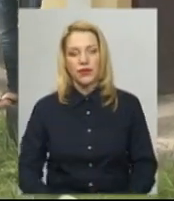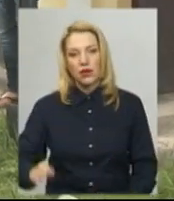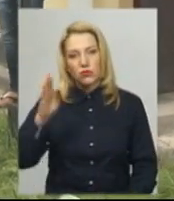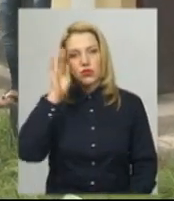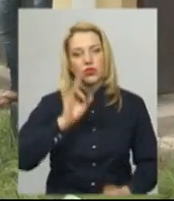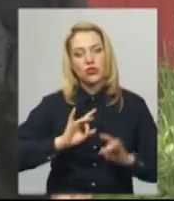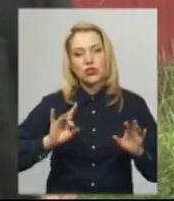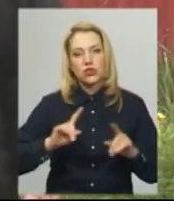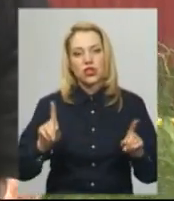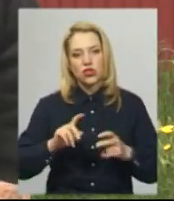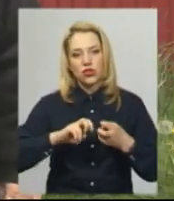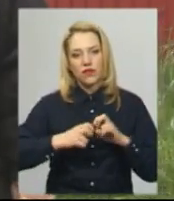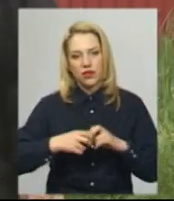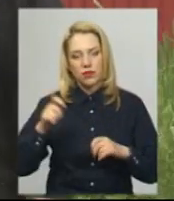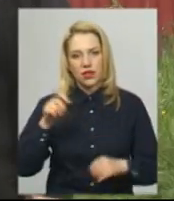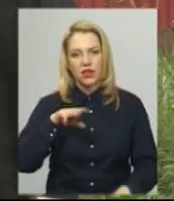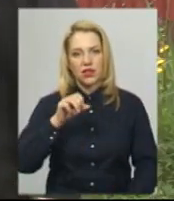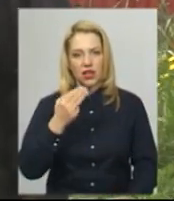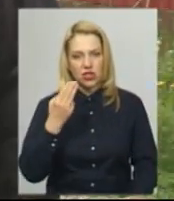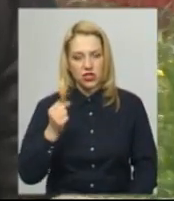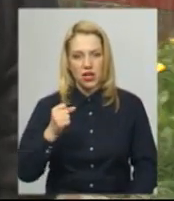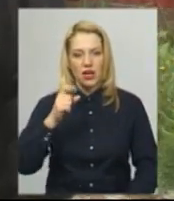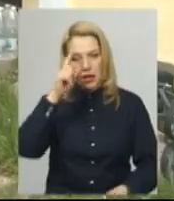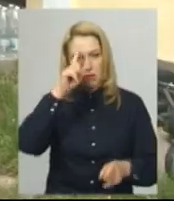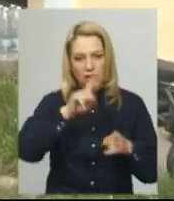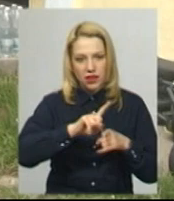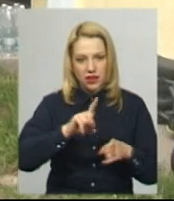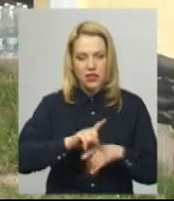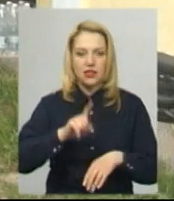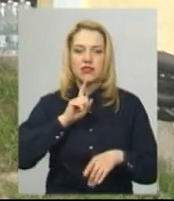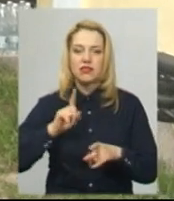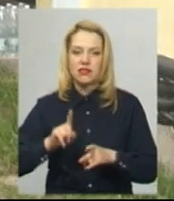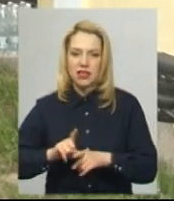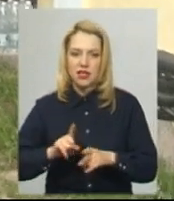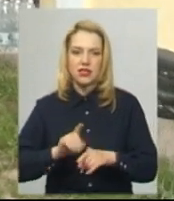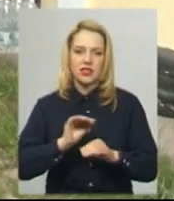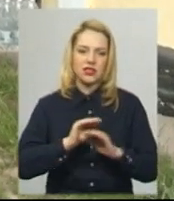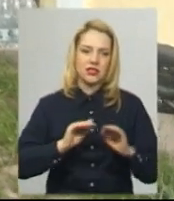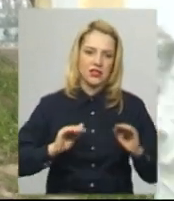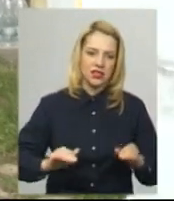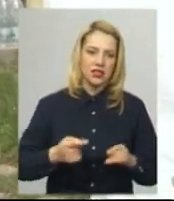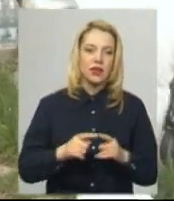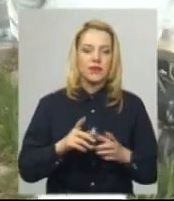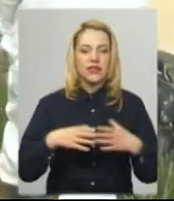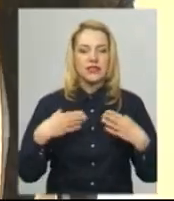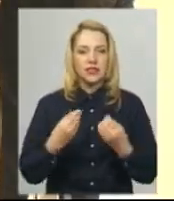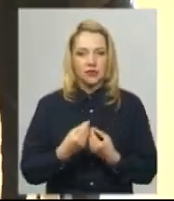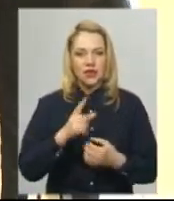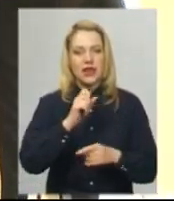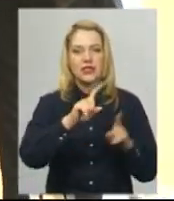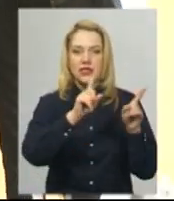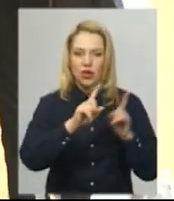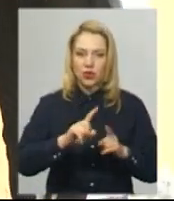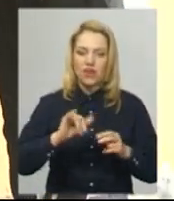Хмельниччину приїхали його теща, брати, сестри та їхні діти. Його брат, 20-річний Микола Рошташ, каже, сім'я родом Закарпаття,